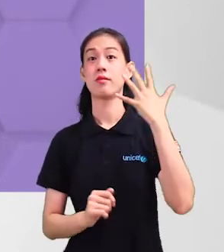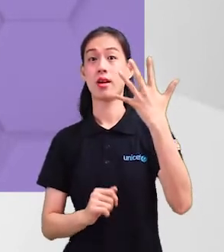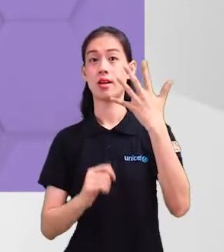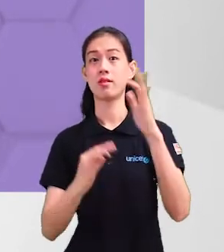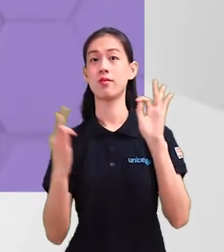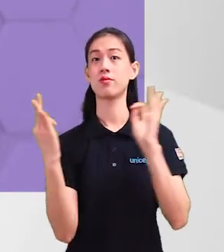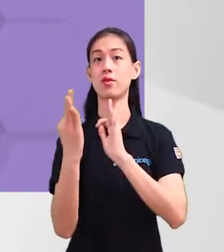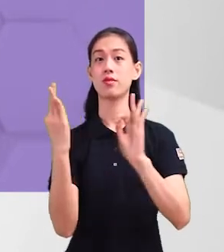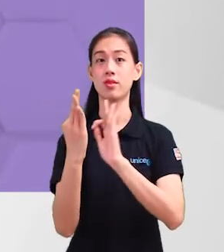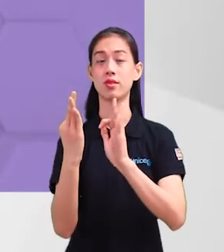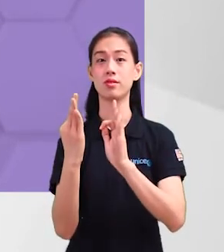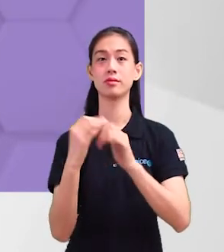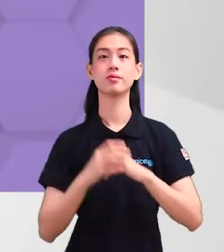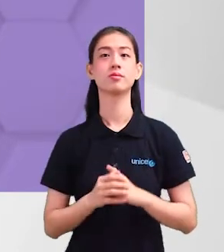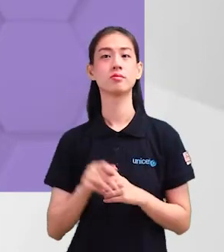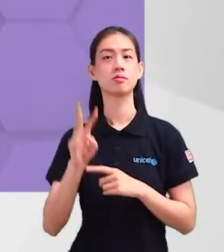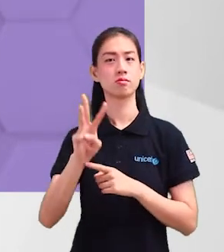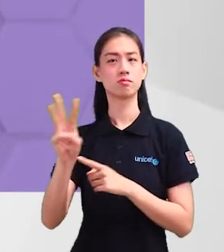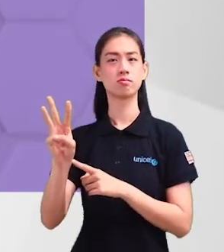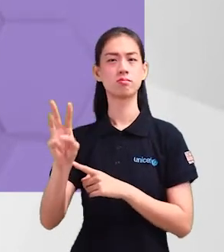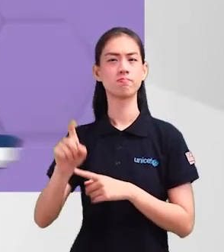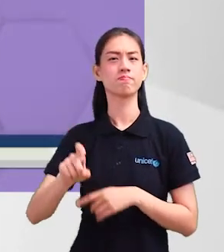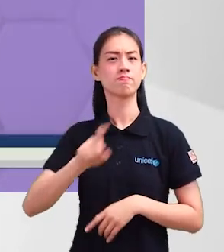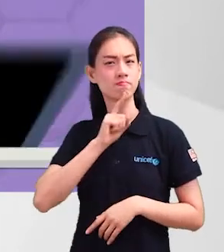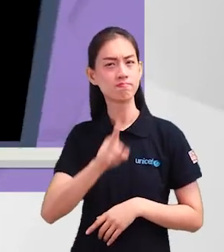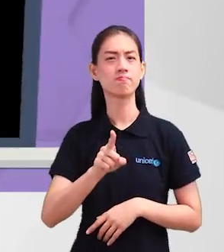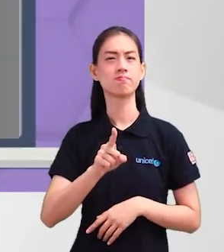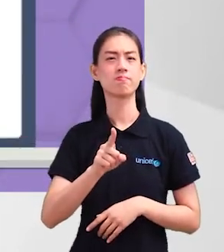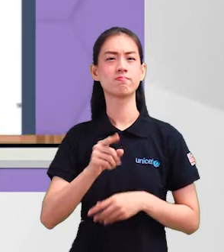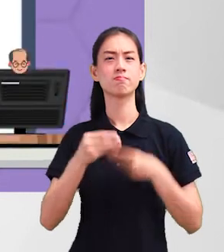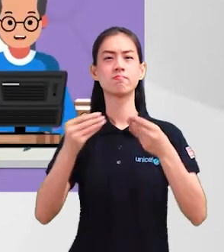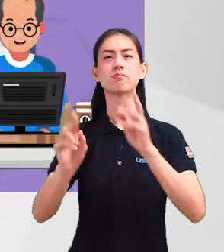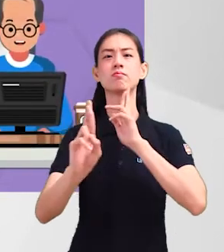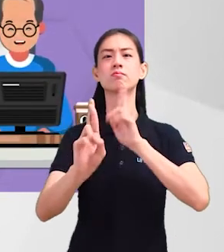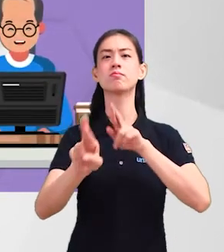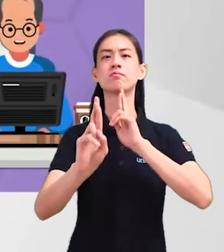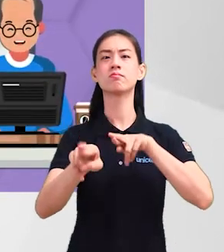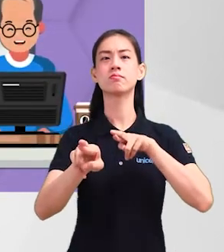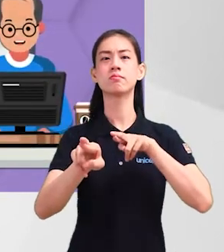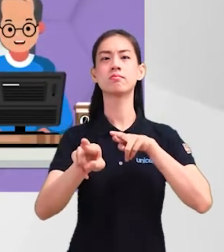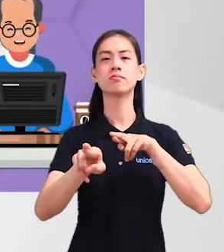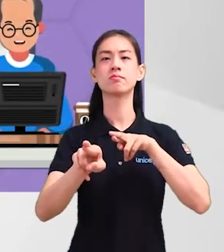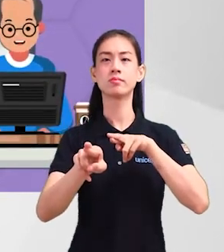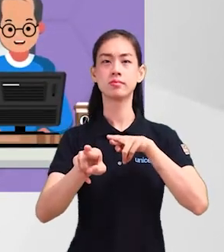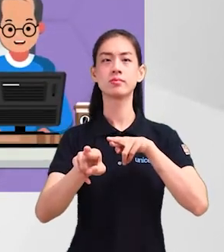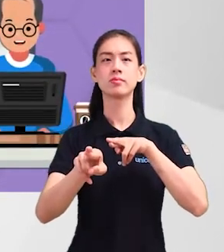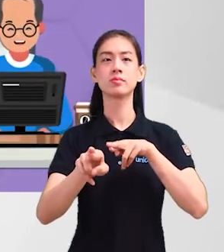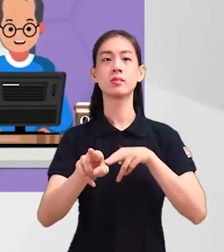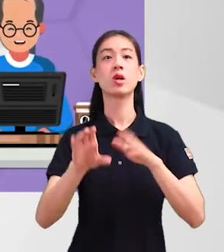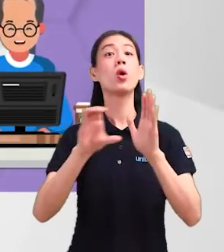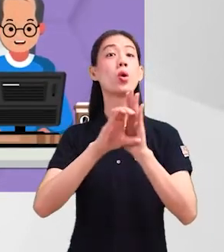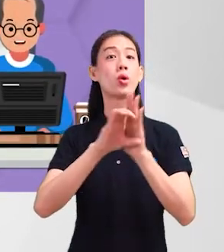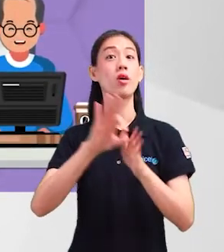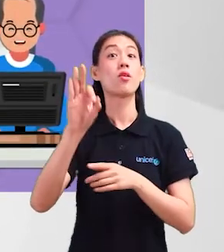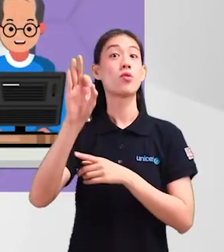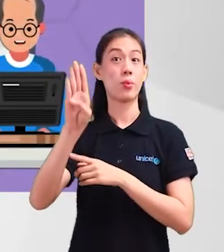terakhir, feedback. Maklum balas. Laman web sepatutnya memberikan respons kepada setiap jenis interaksi. Facebook